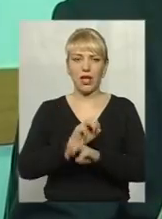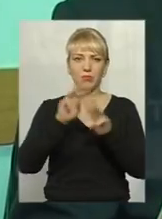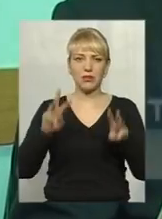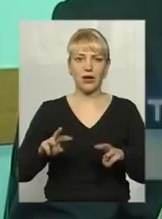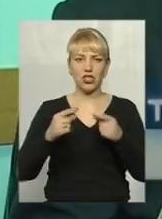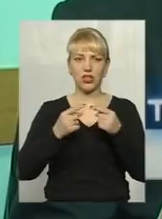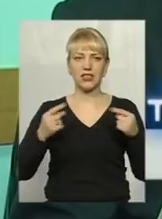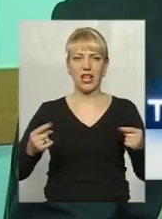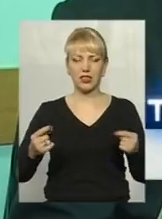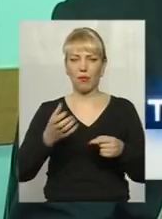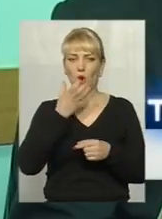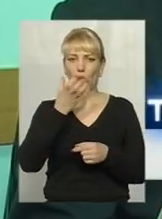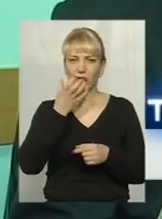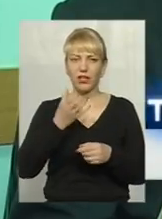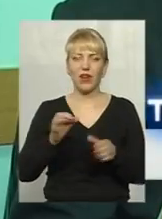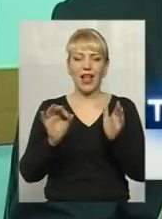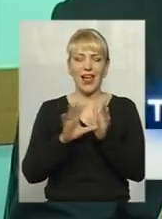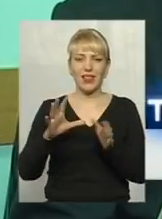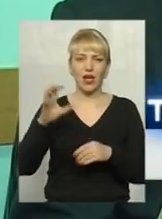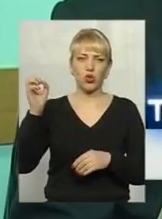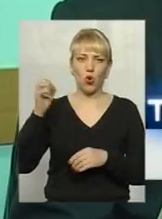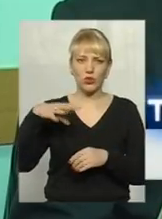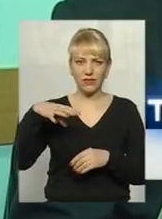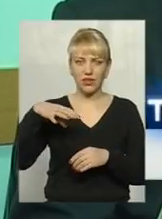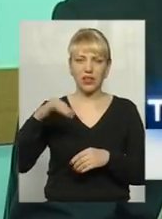засобами обігріву, електроосвітленням,